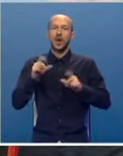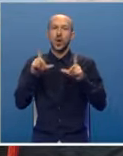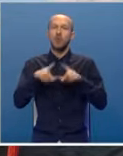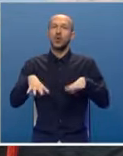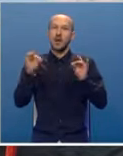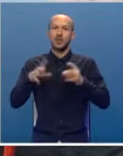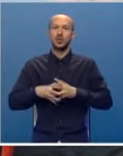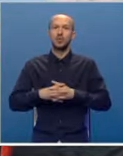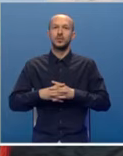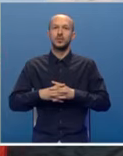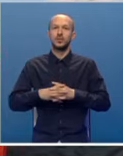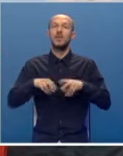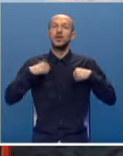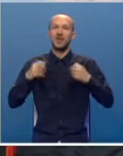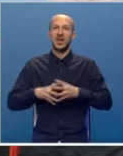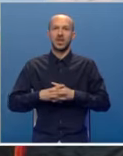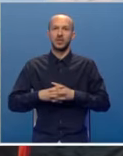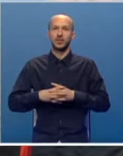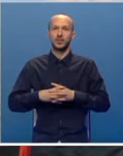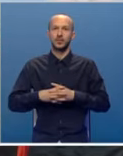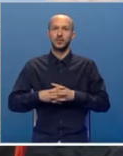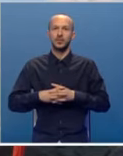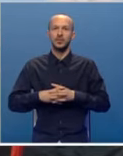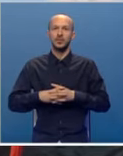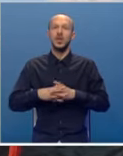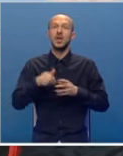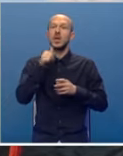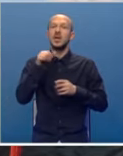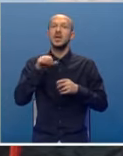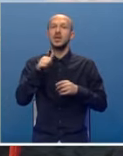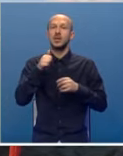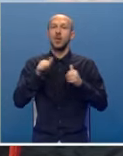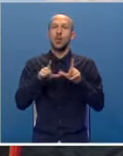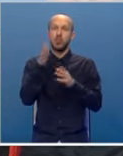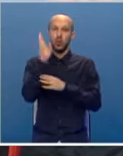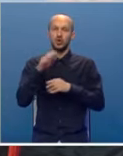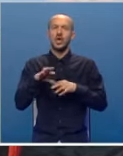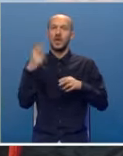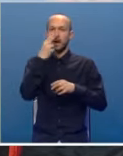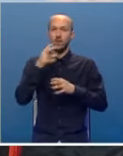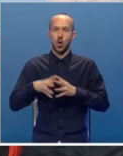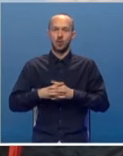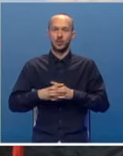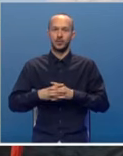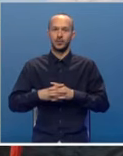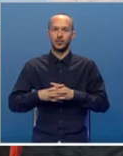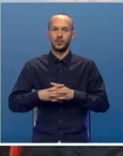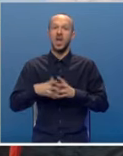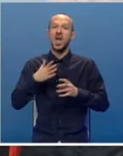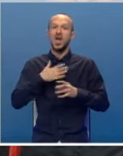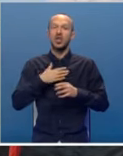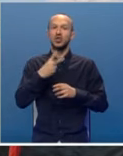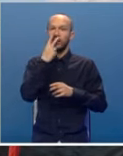pronalazku, preživjeli ih i tako da se u budući je naravno naša